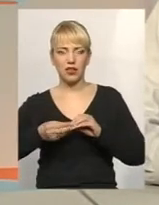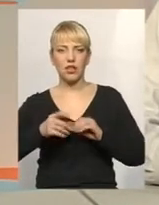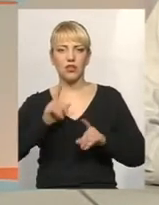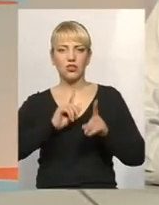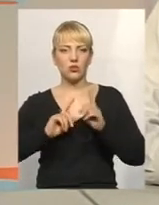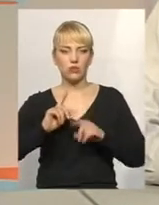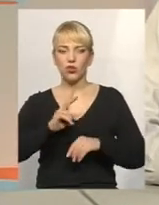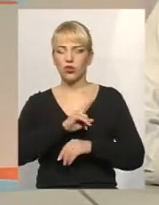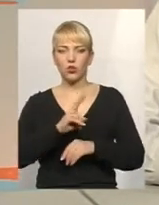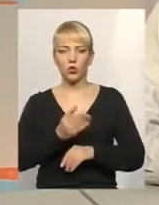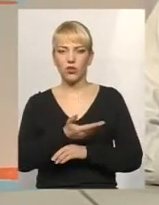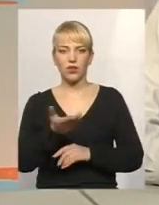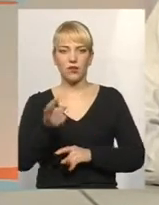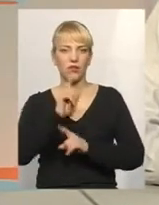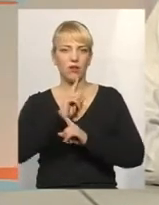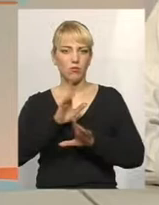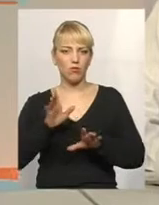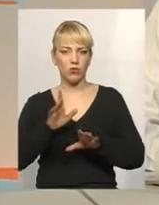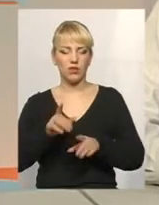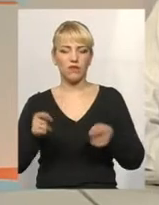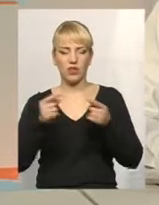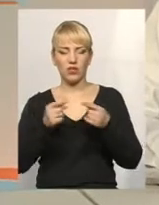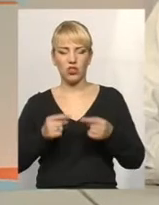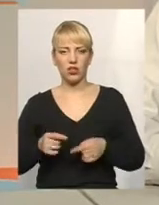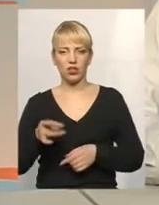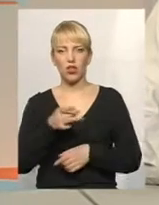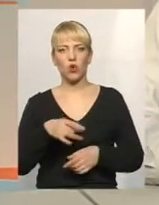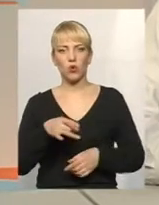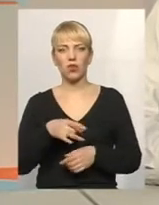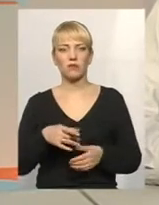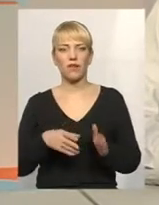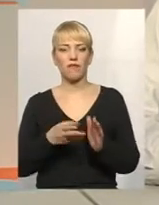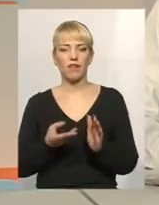Ніхто їм не буде визначати розмір внеску тарифу.